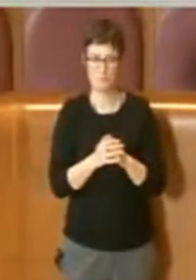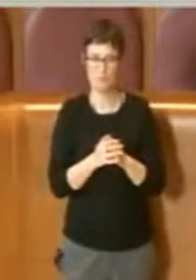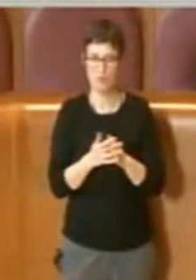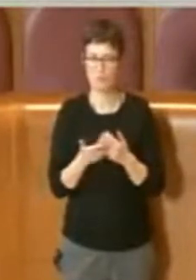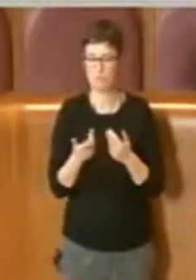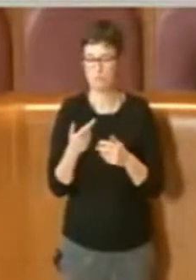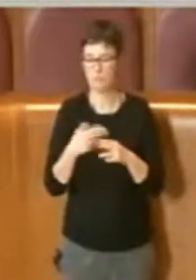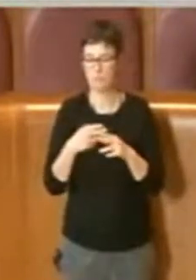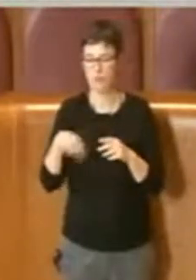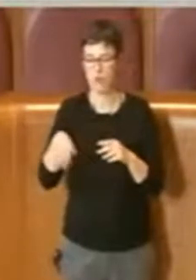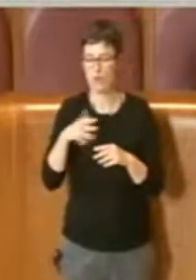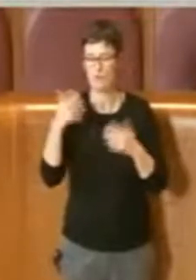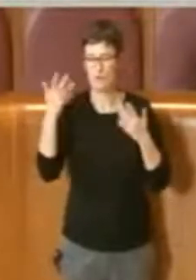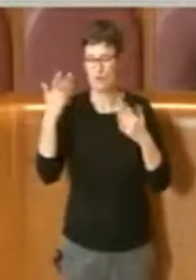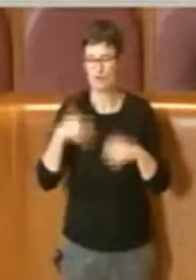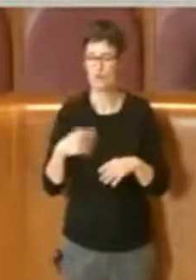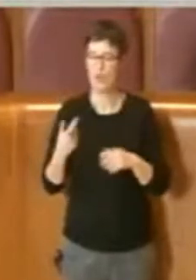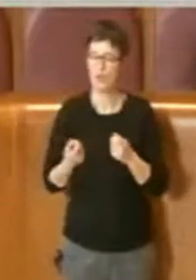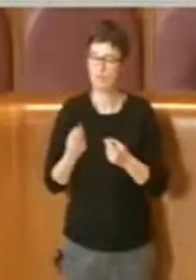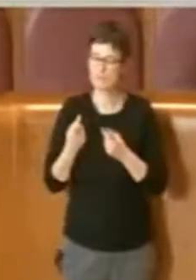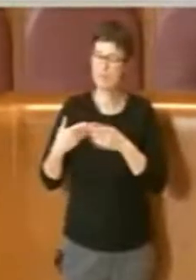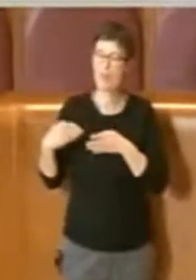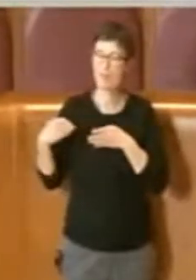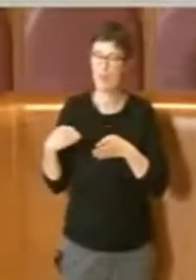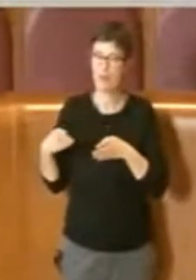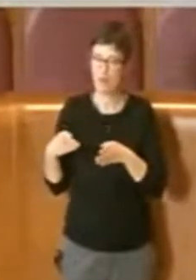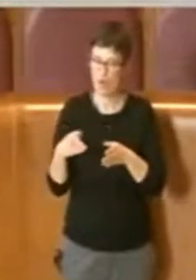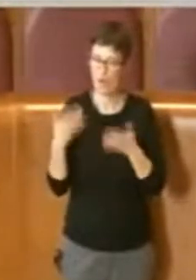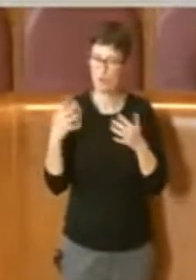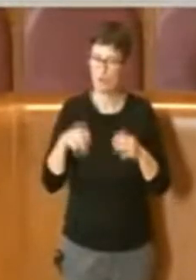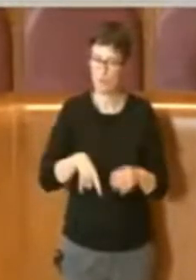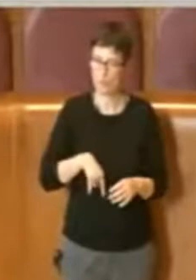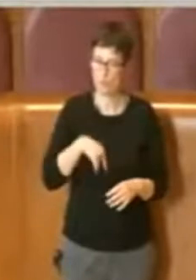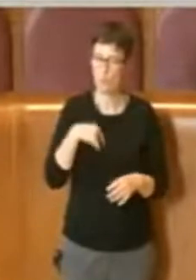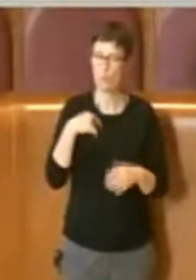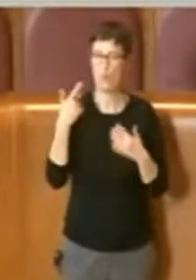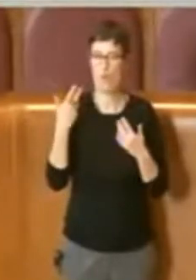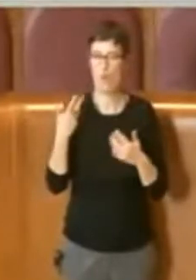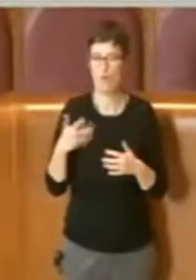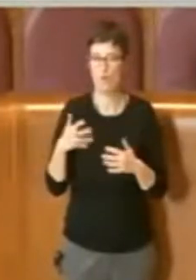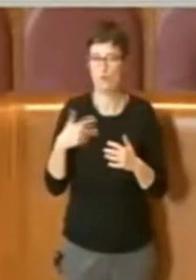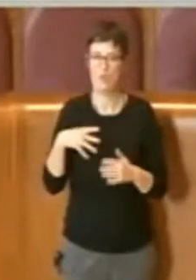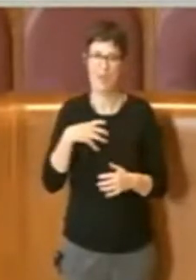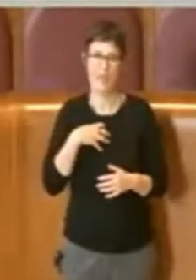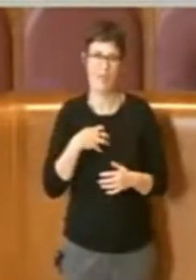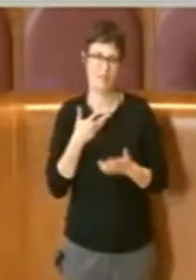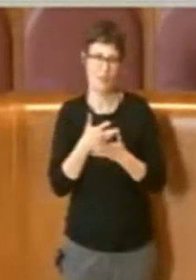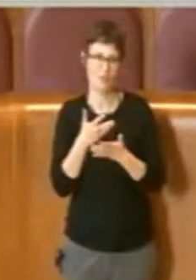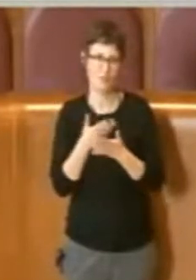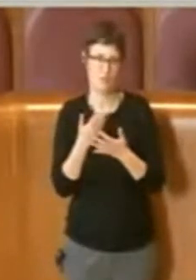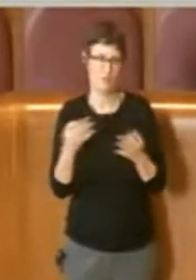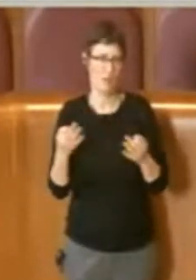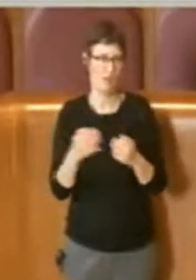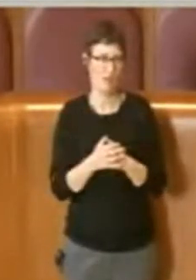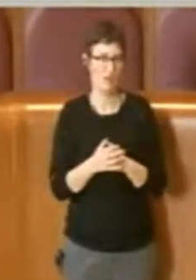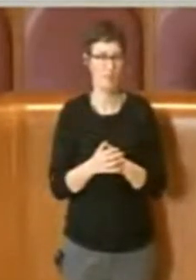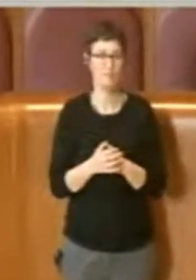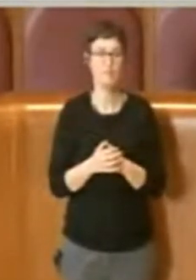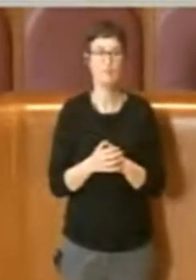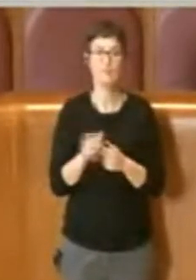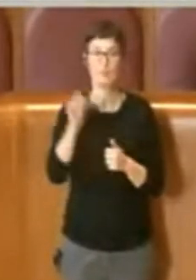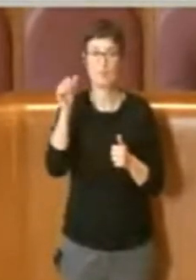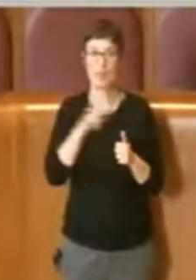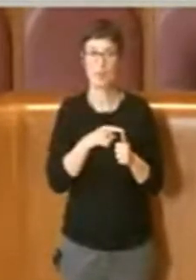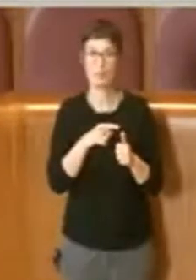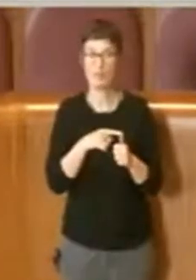corso del lungo percorso come già era stato rappresentato dall'assessore Montuori. Prima di tutto, come già è